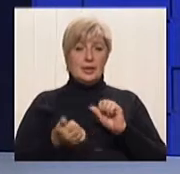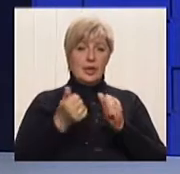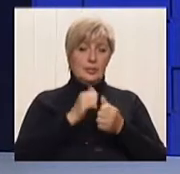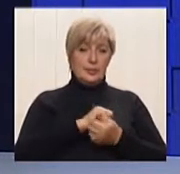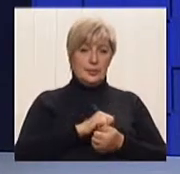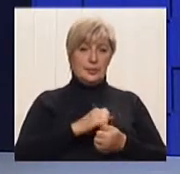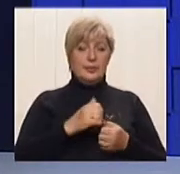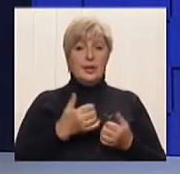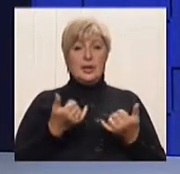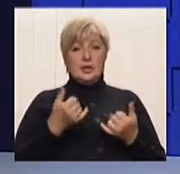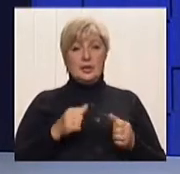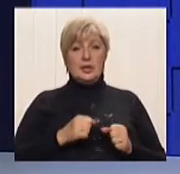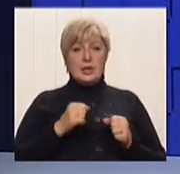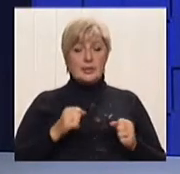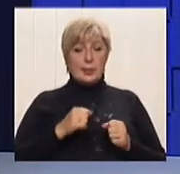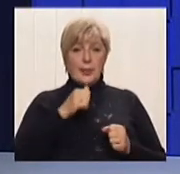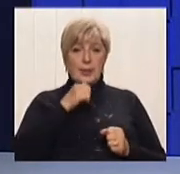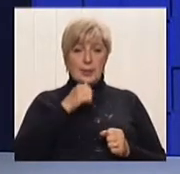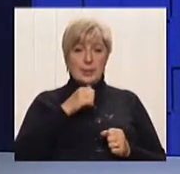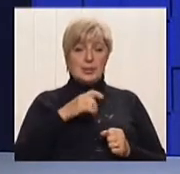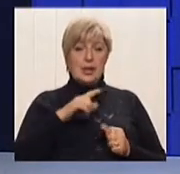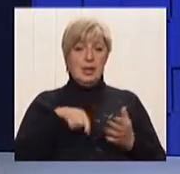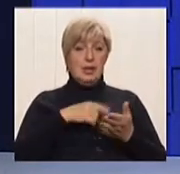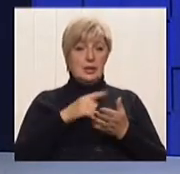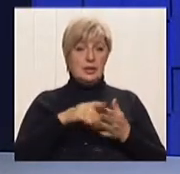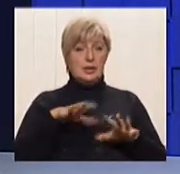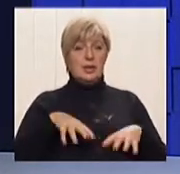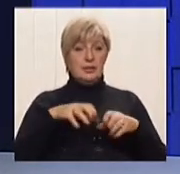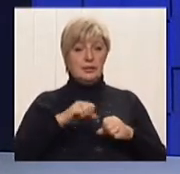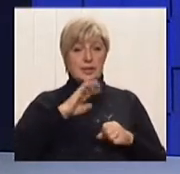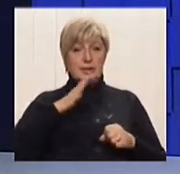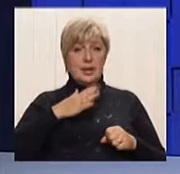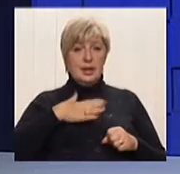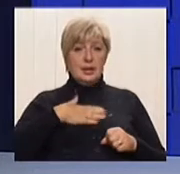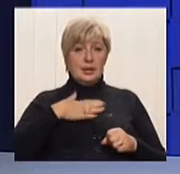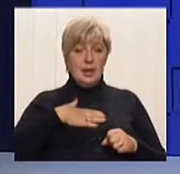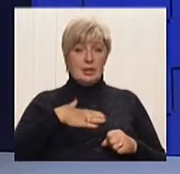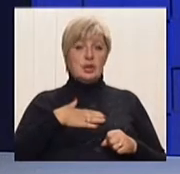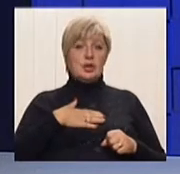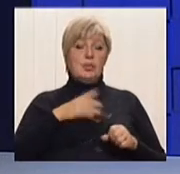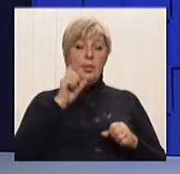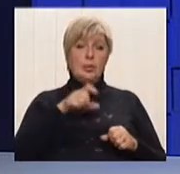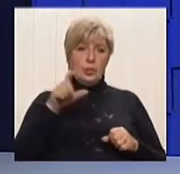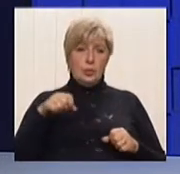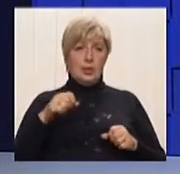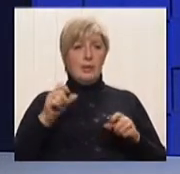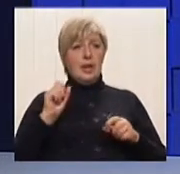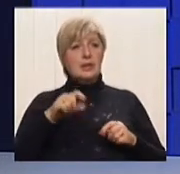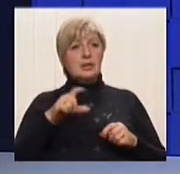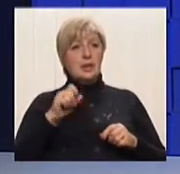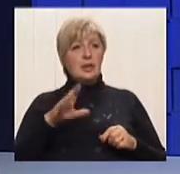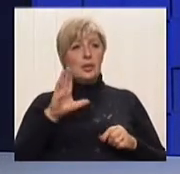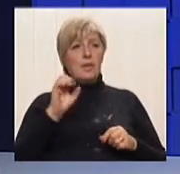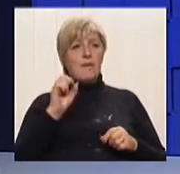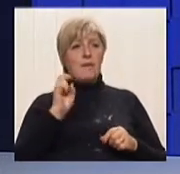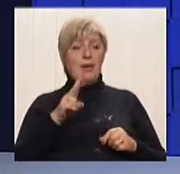віку, зараз пидають городські власні, нашим людям золотого віка, от ці питання, в тому числі, і